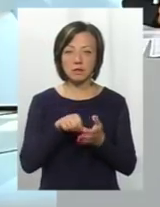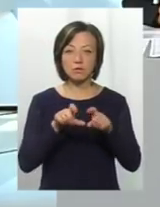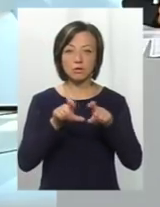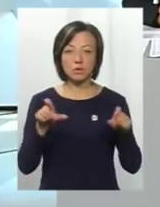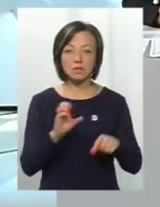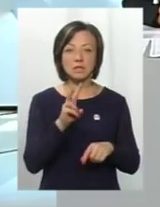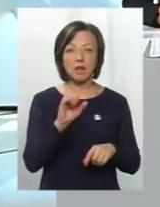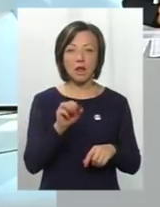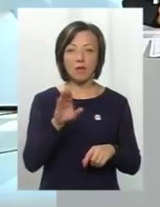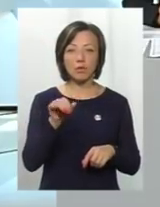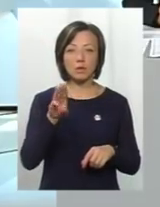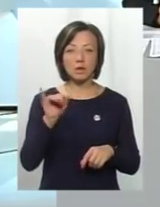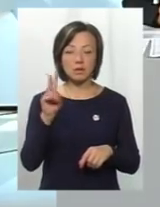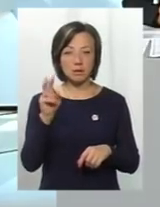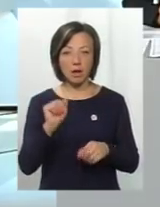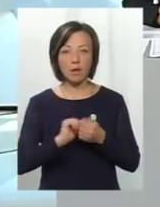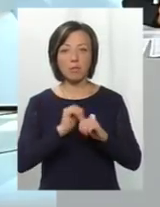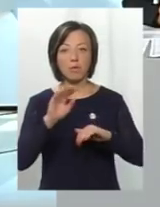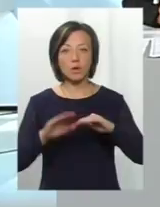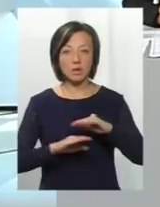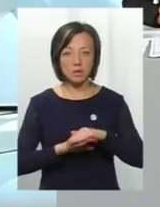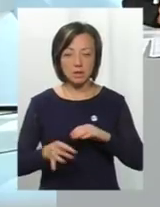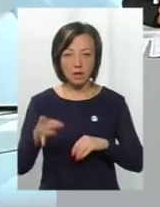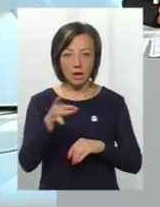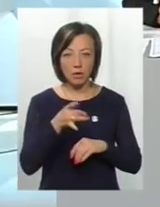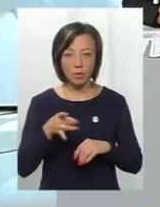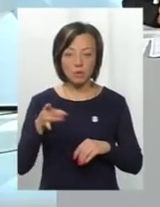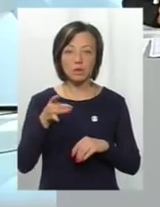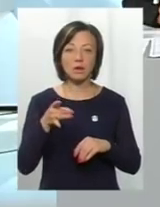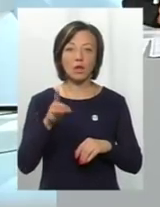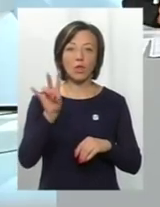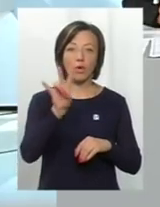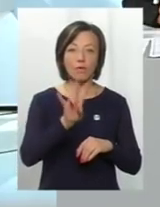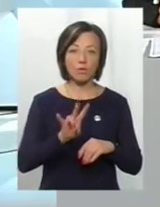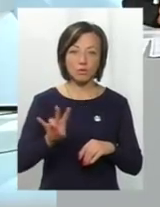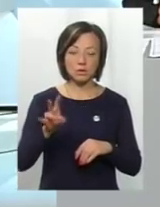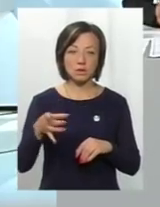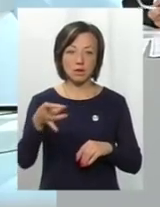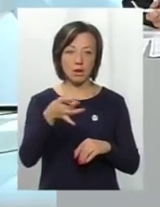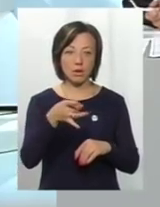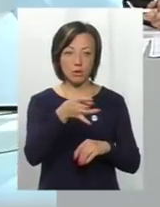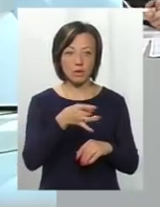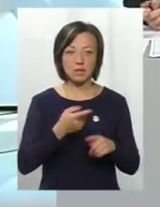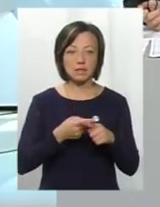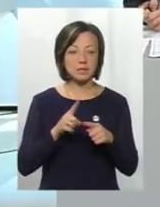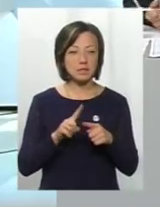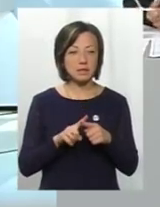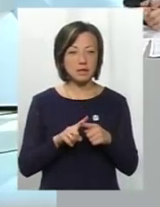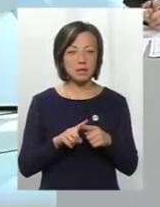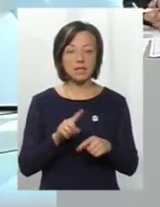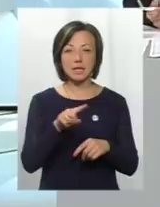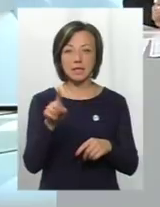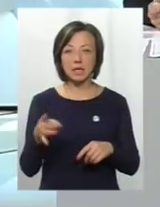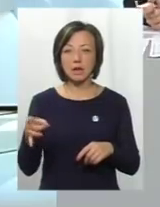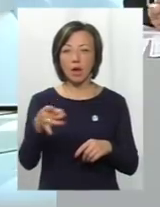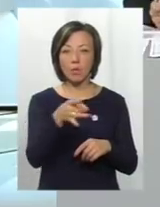Славутинка. Переважно це Кам'янець-Подільський, Новушицький райони. Тобто це ті